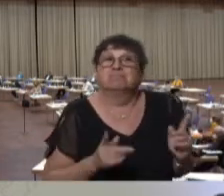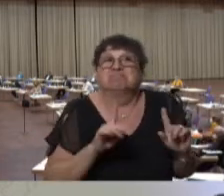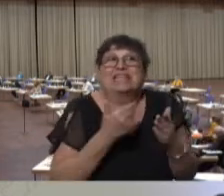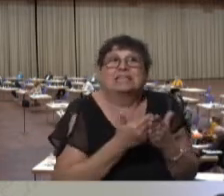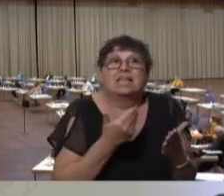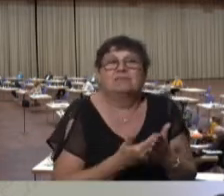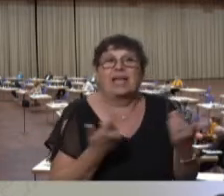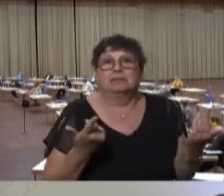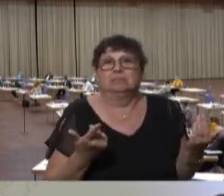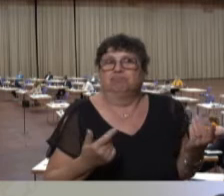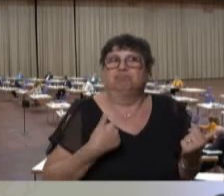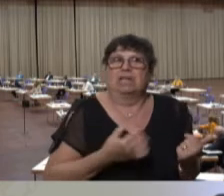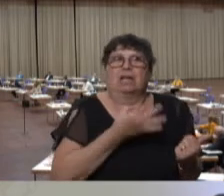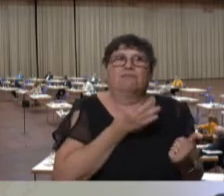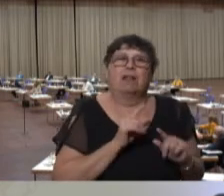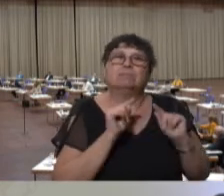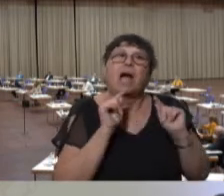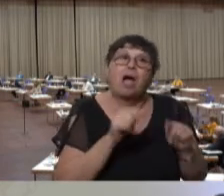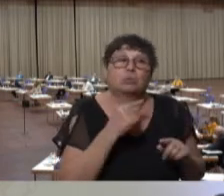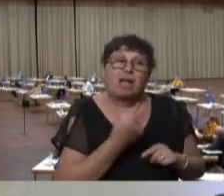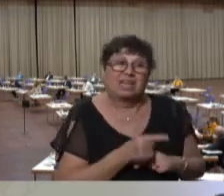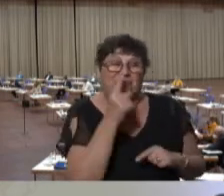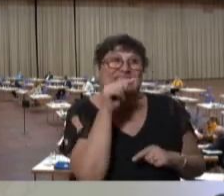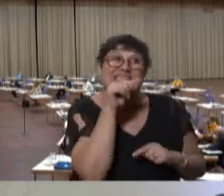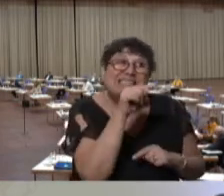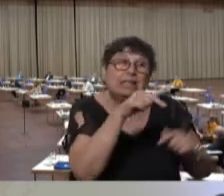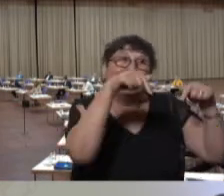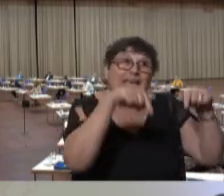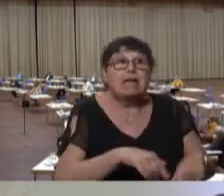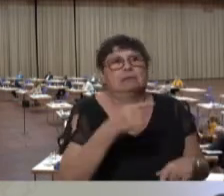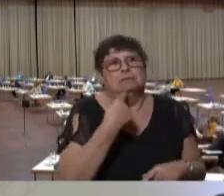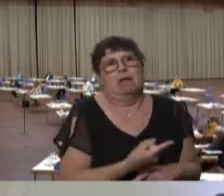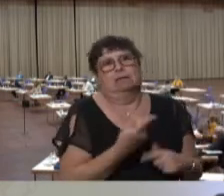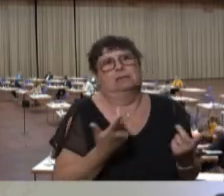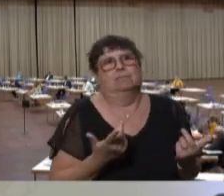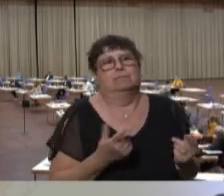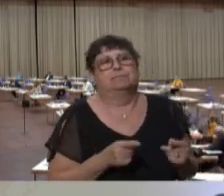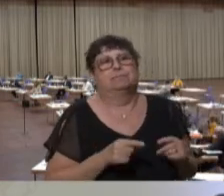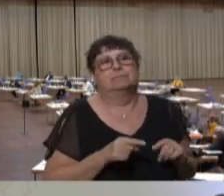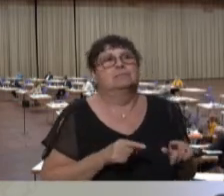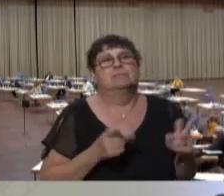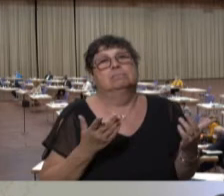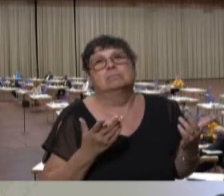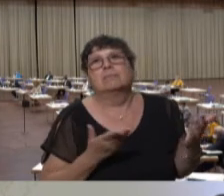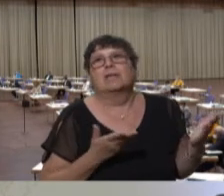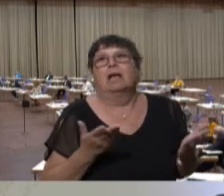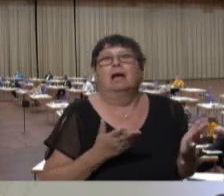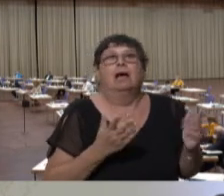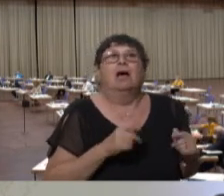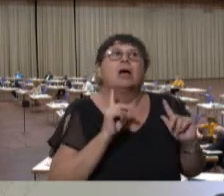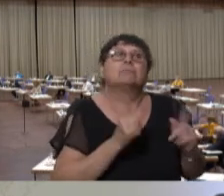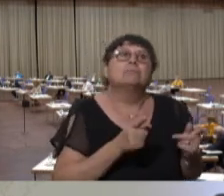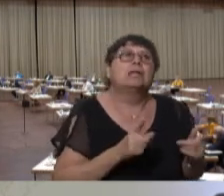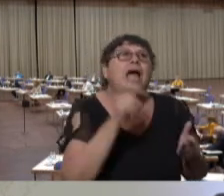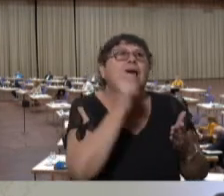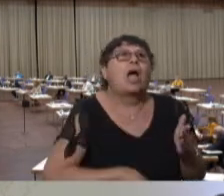Und deswegen will ich auch deutlich sagen, wenn Sie hier sagen, dass man kauft